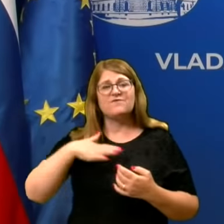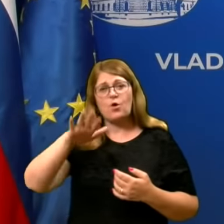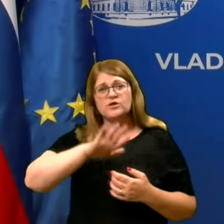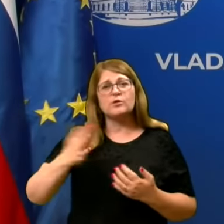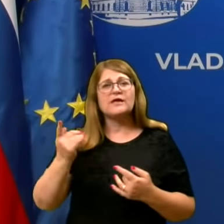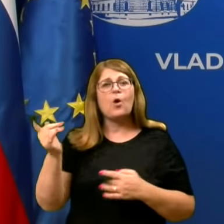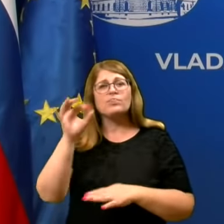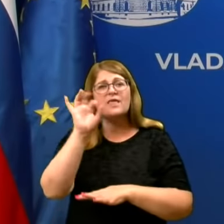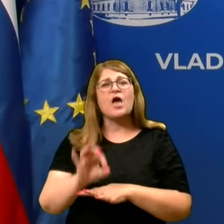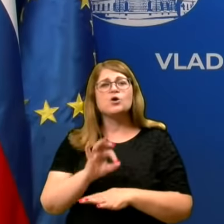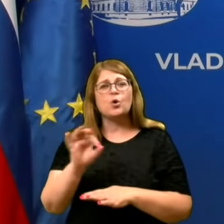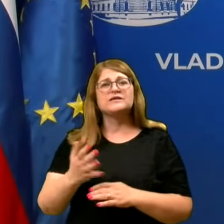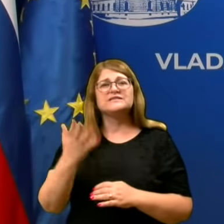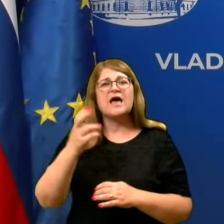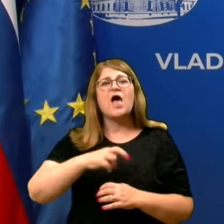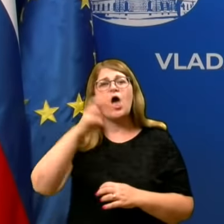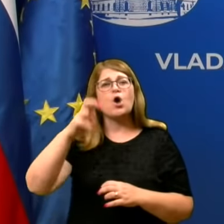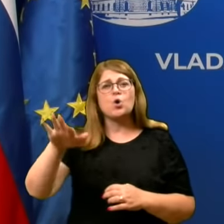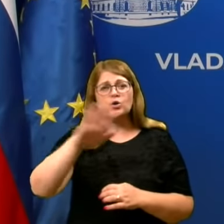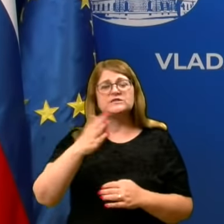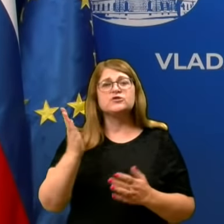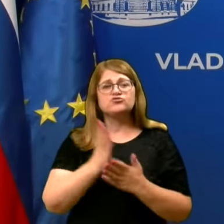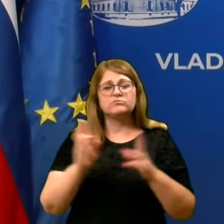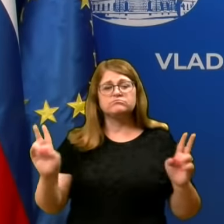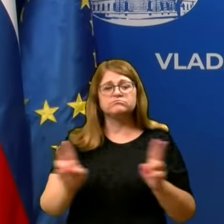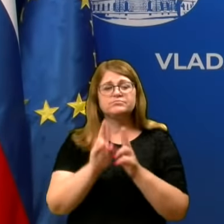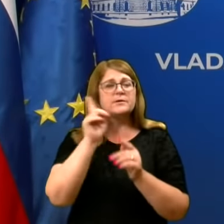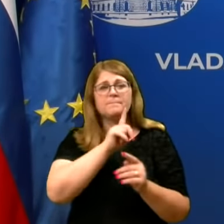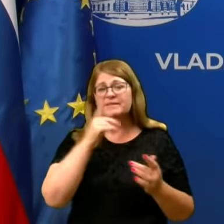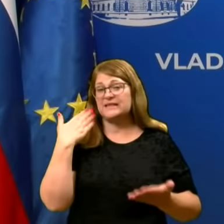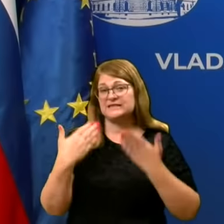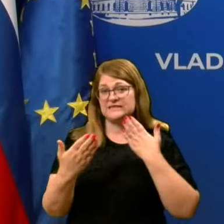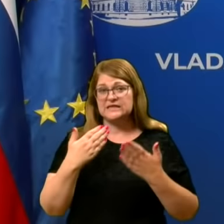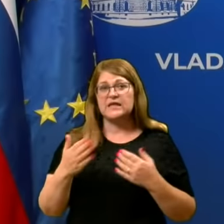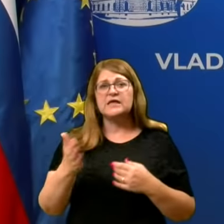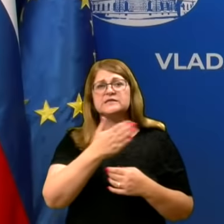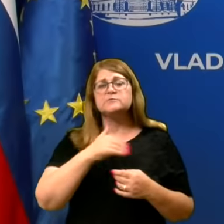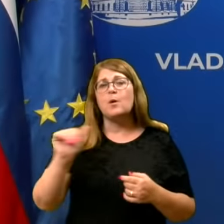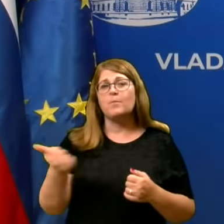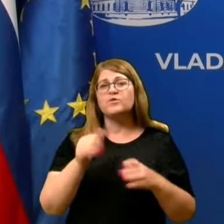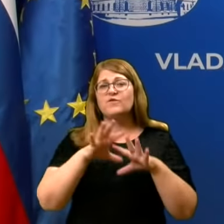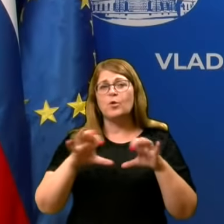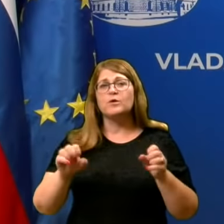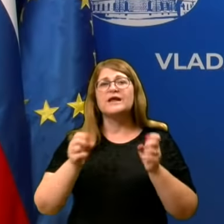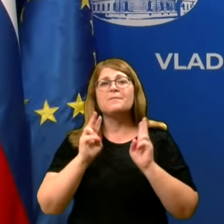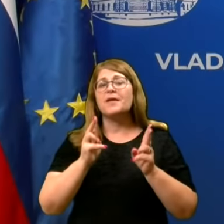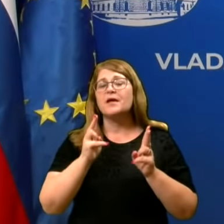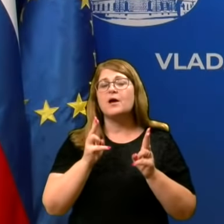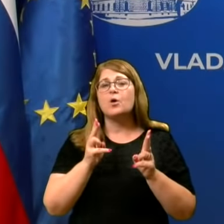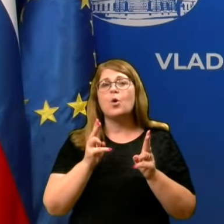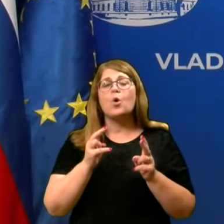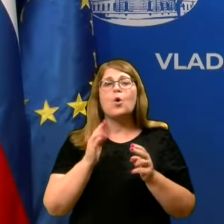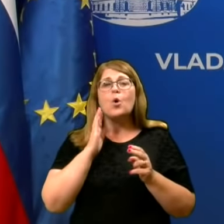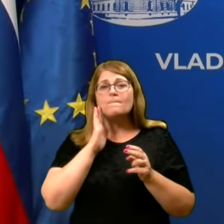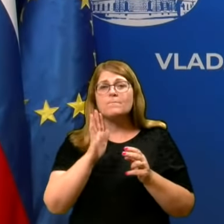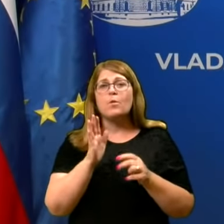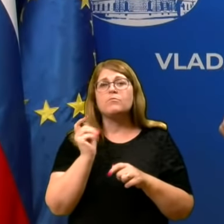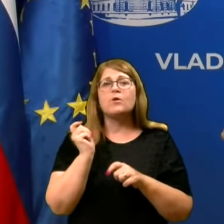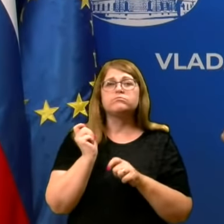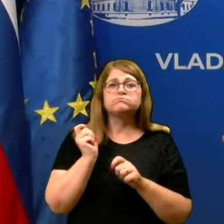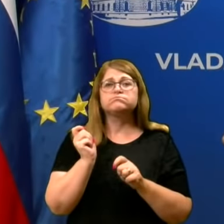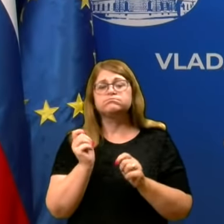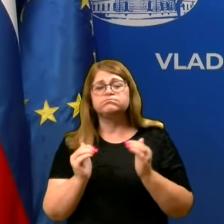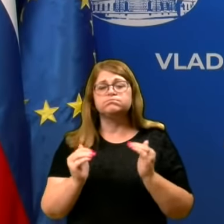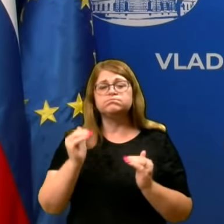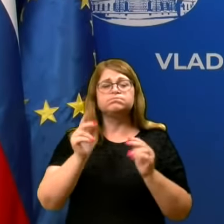sem koordinator, spodna Gorenjska, se lepo že dobili v petek na sestanku, smo ponovili vse te ukrepe, kako bomo pravzapos drževali visok